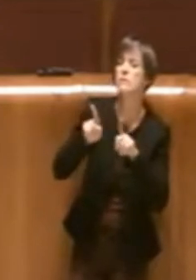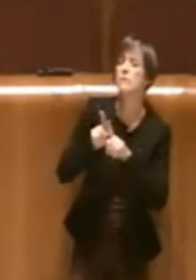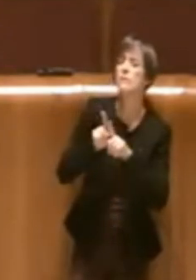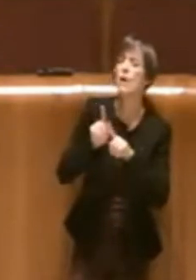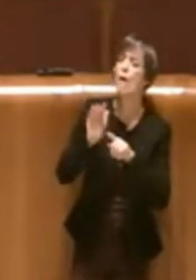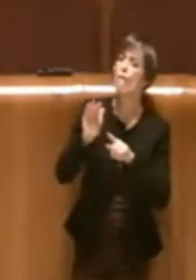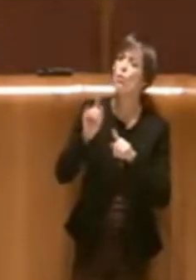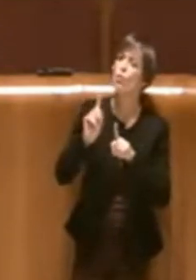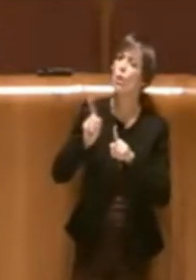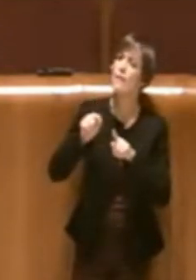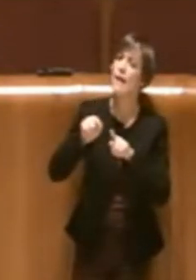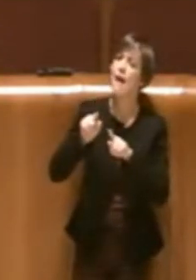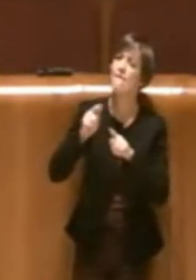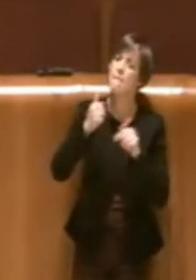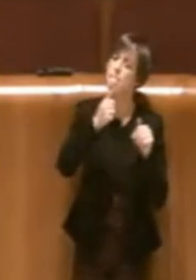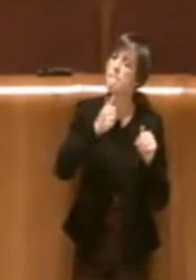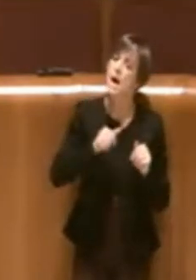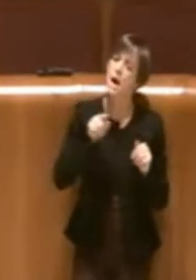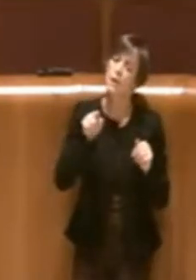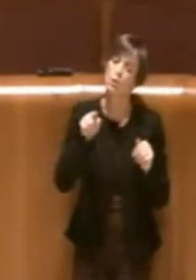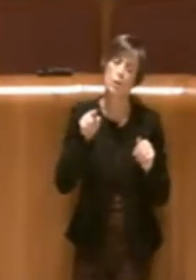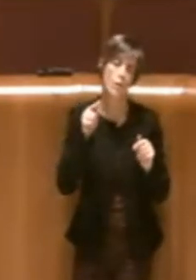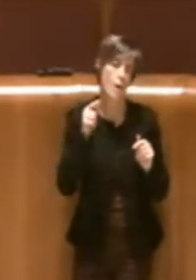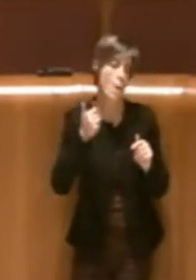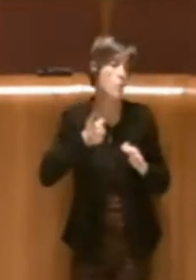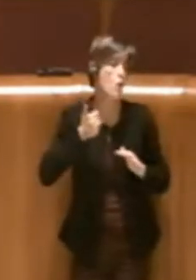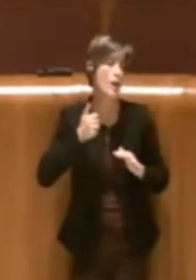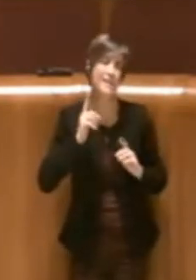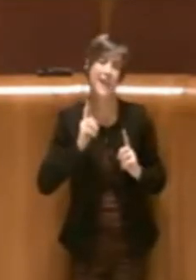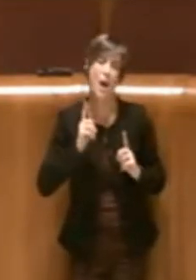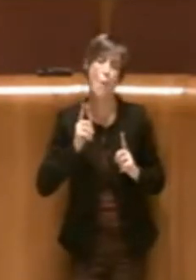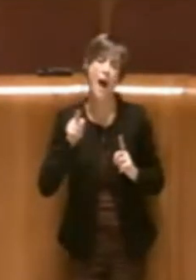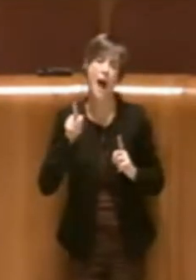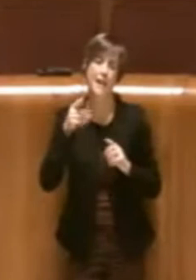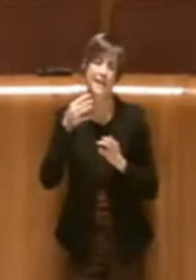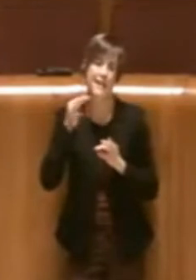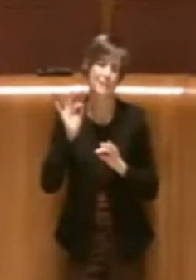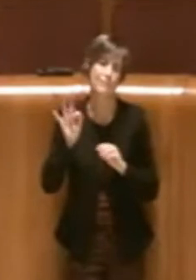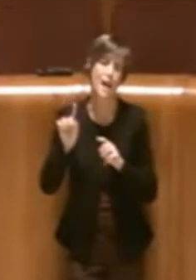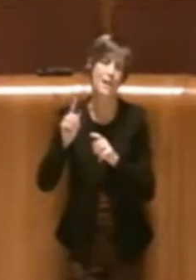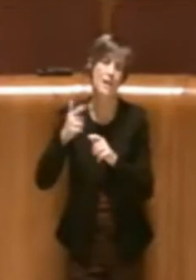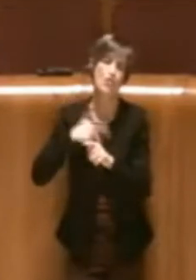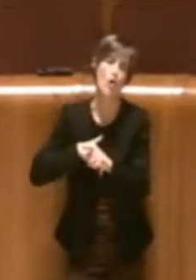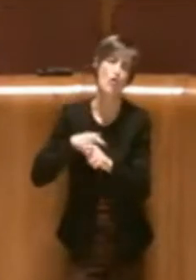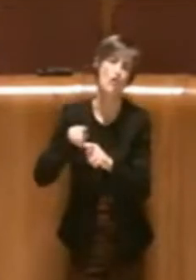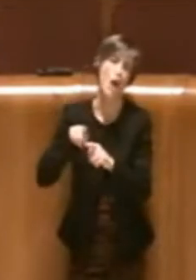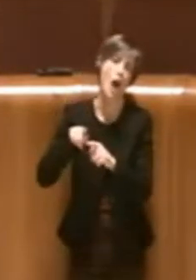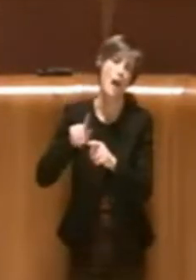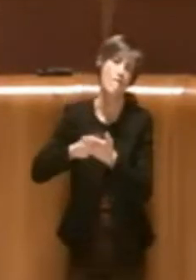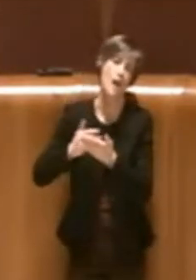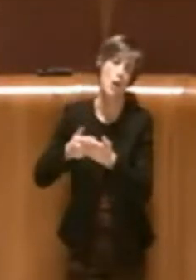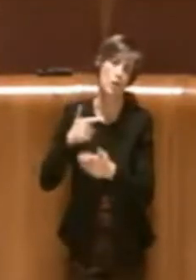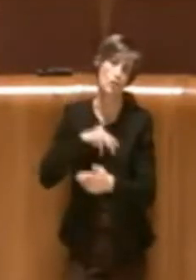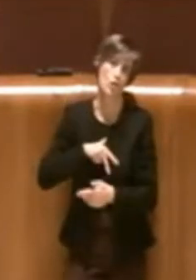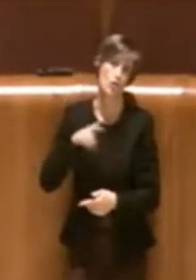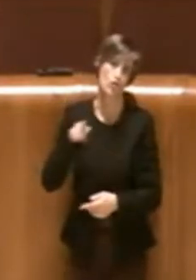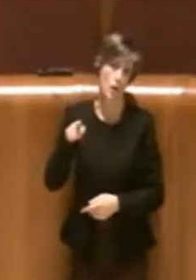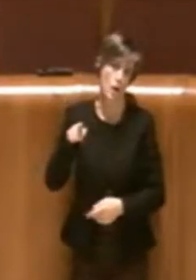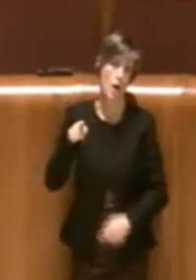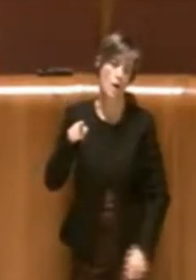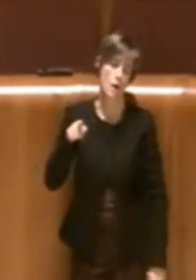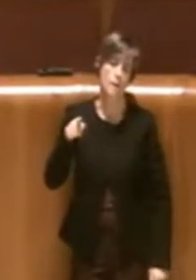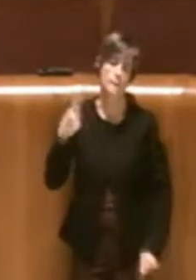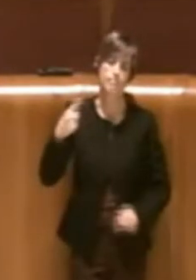una priorità a questi aspetti sociali, proprio come dicevo prima, anche